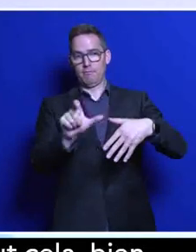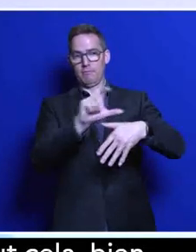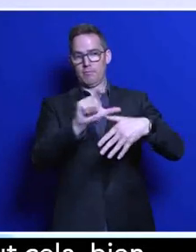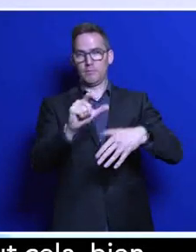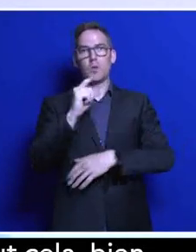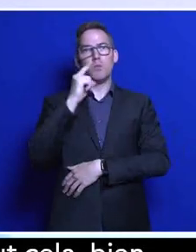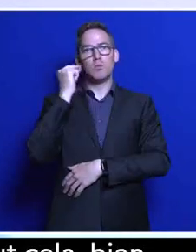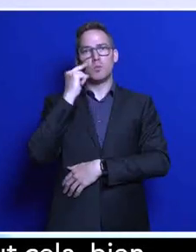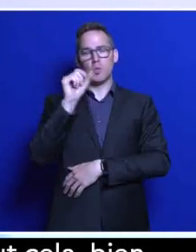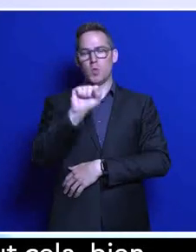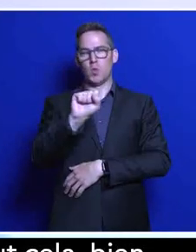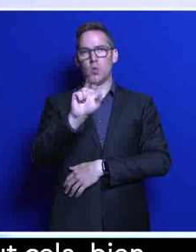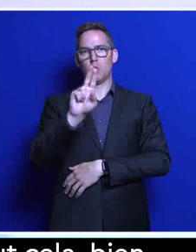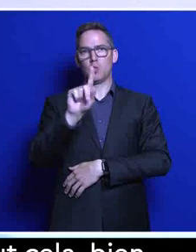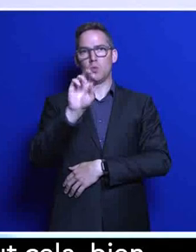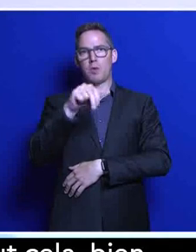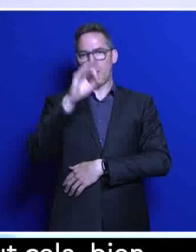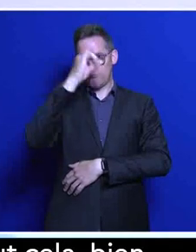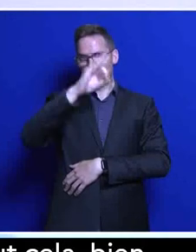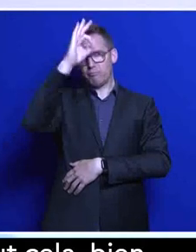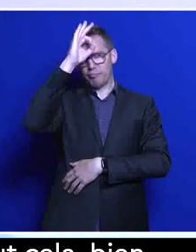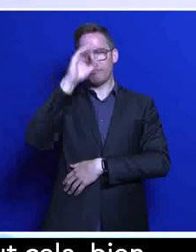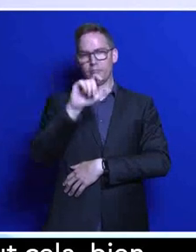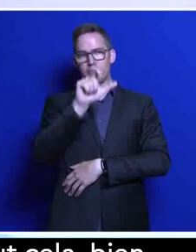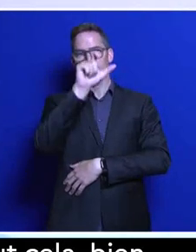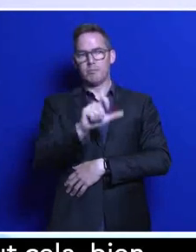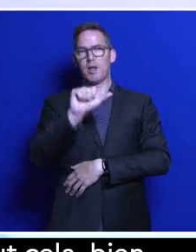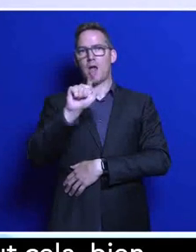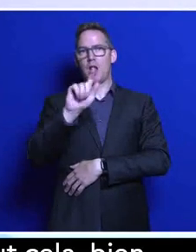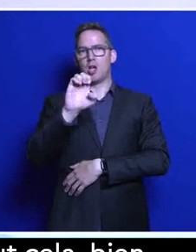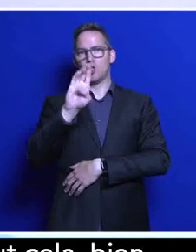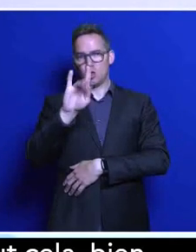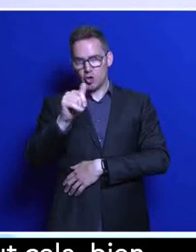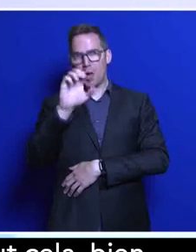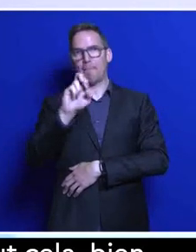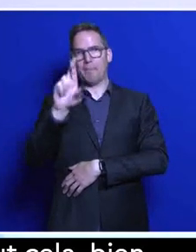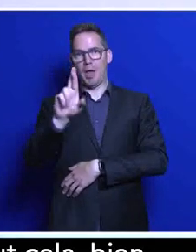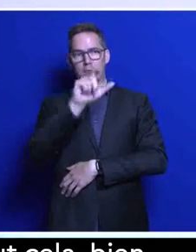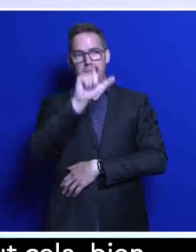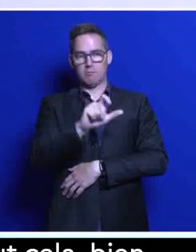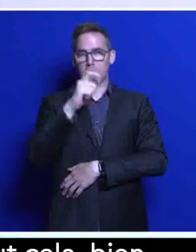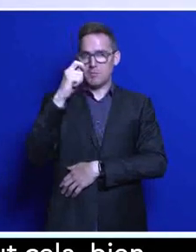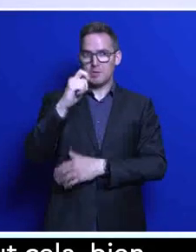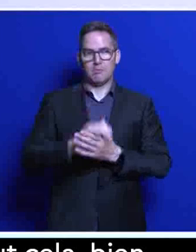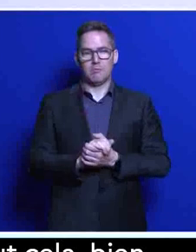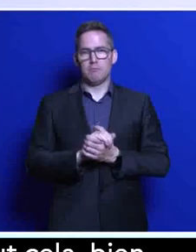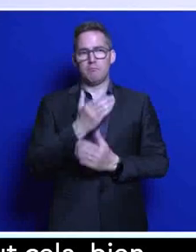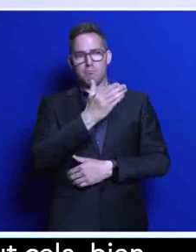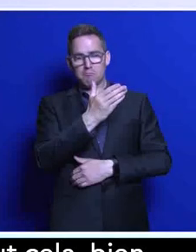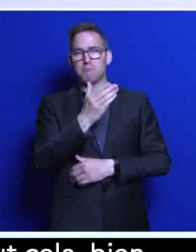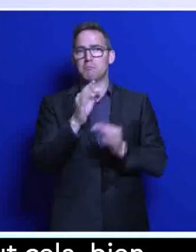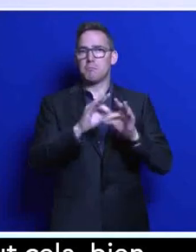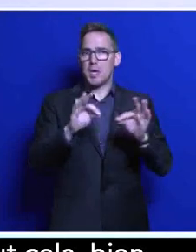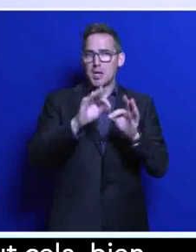Al-Jaber. Je souhaite au président Sultan Al-Jaber, je souhaite aux Émirats arabes unis, je souhaite